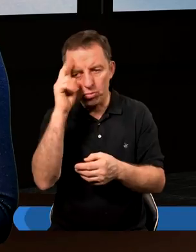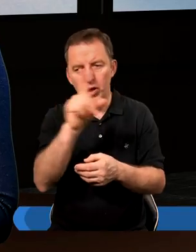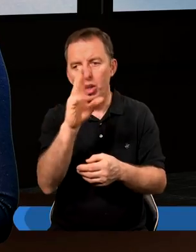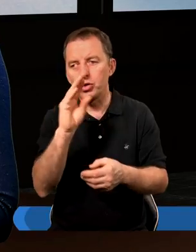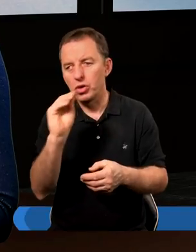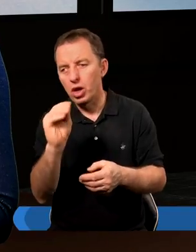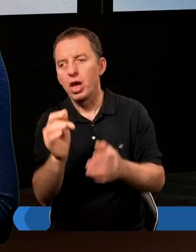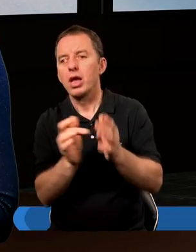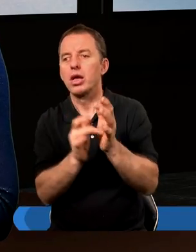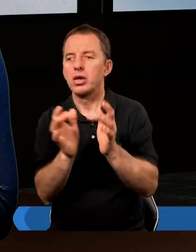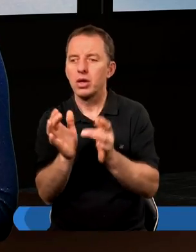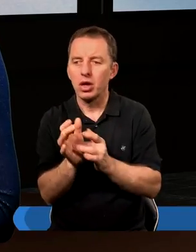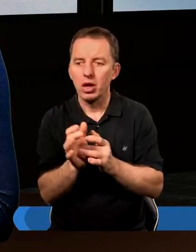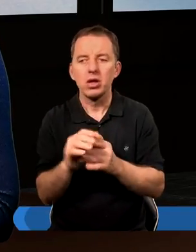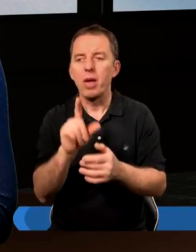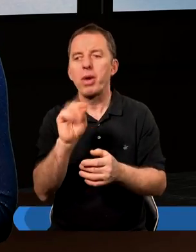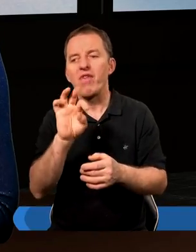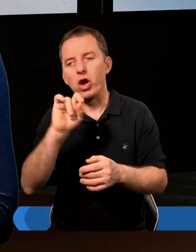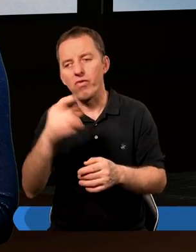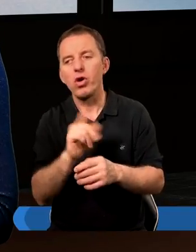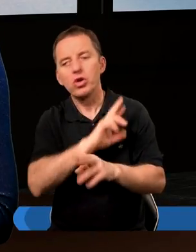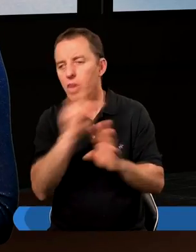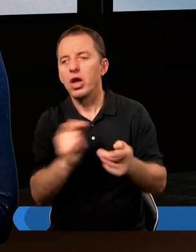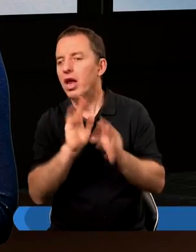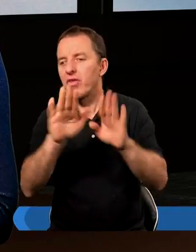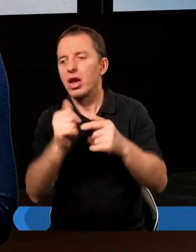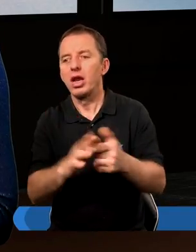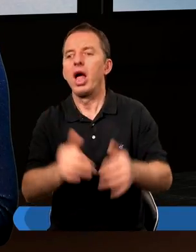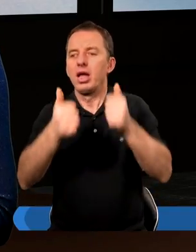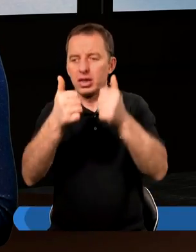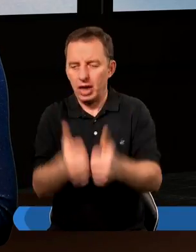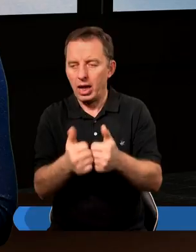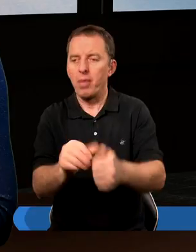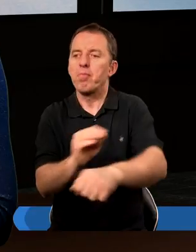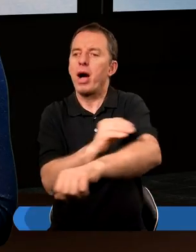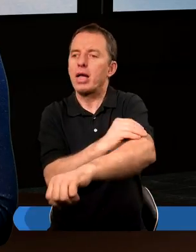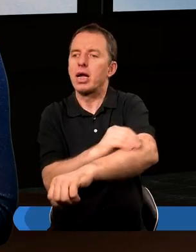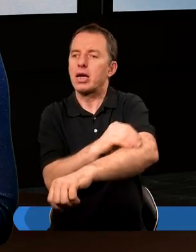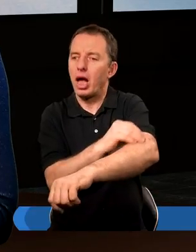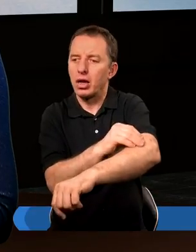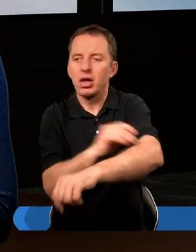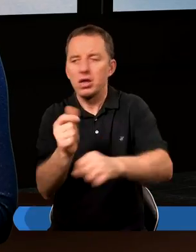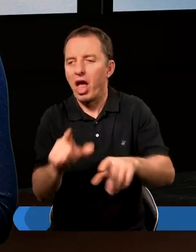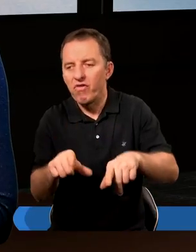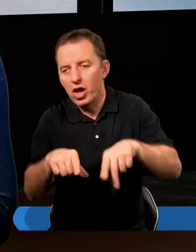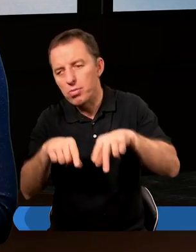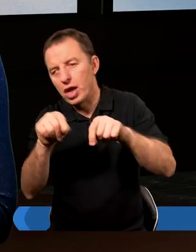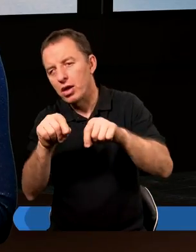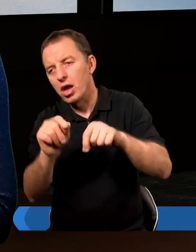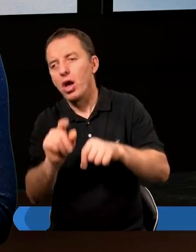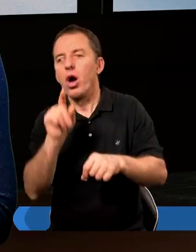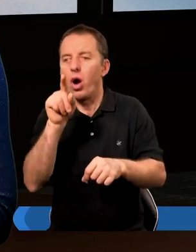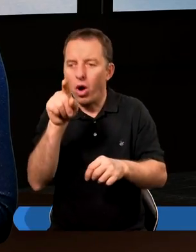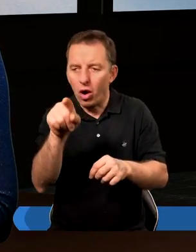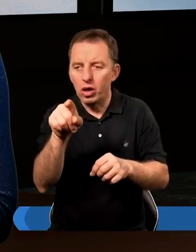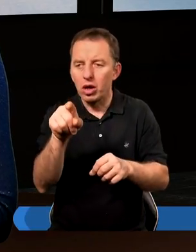Jezus nie preferował nikogo ze względu na Jego stan materialny. Nie wybierał. To znaczy